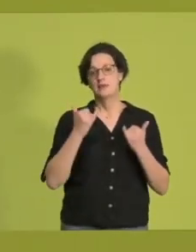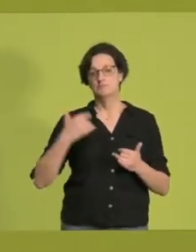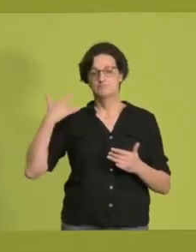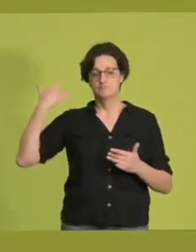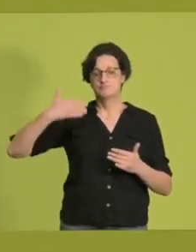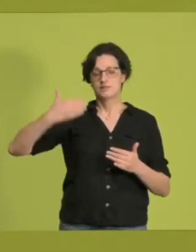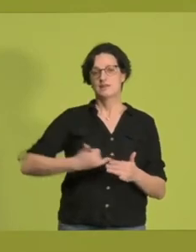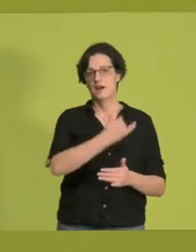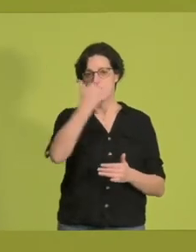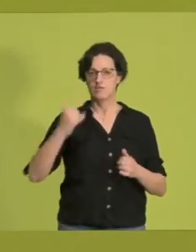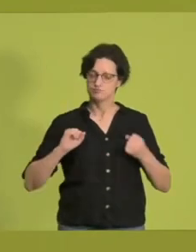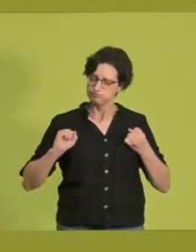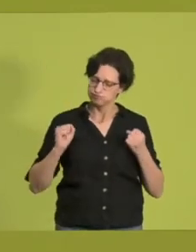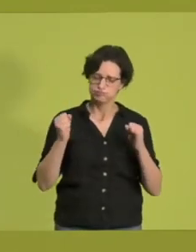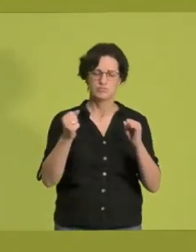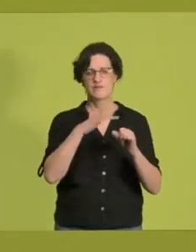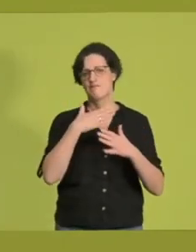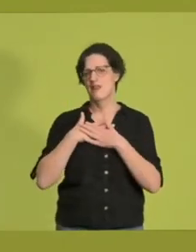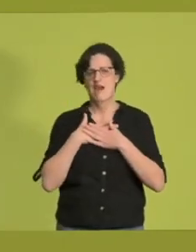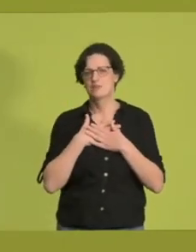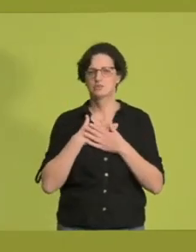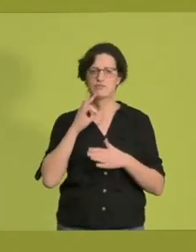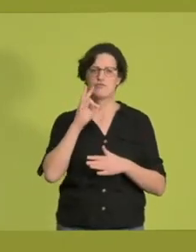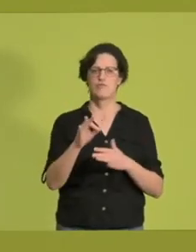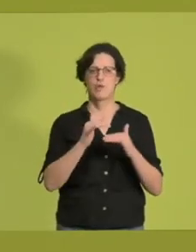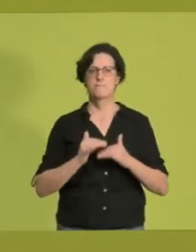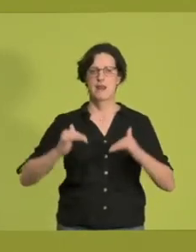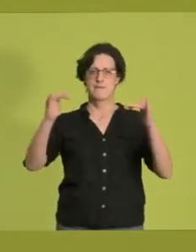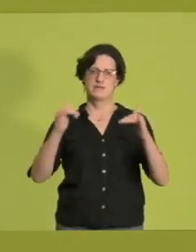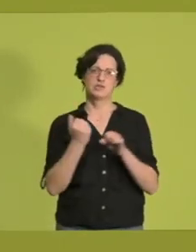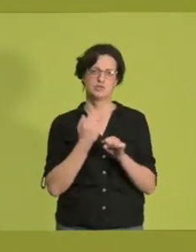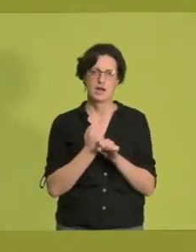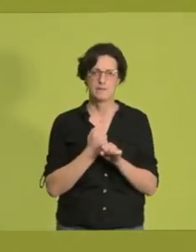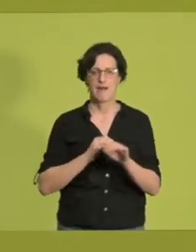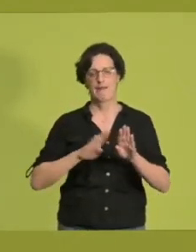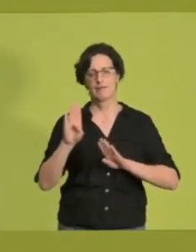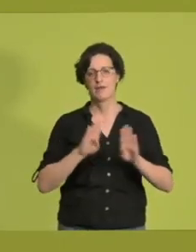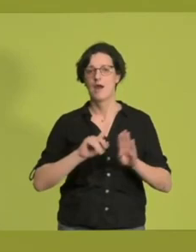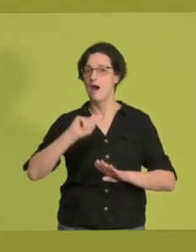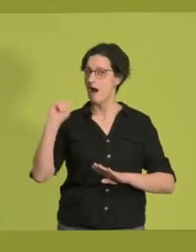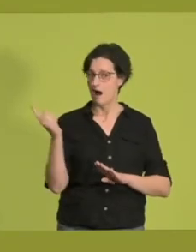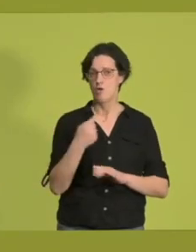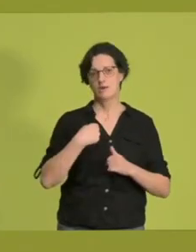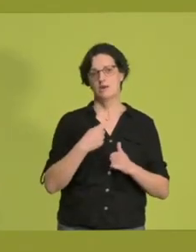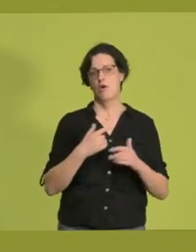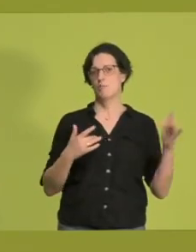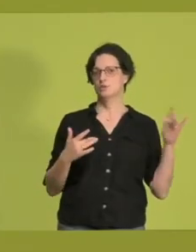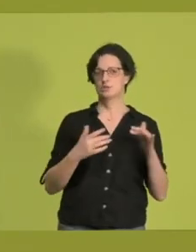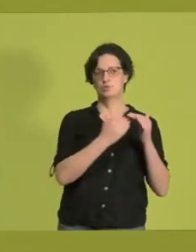das mit viel Leidenschaft für die parlamentarische Arbeit, auch aus der Opposition heraus